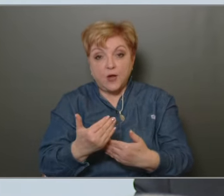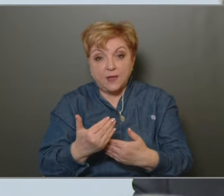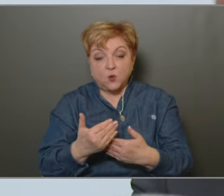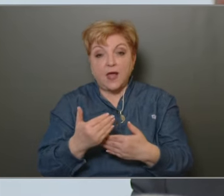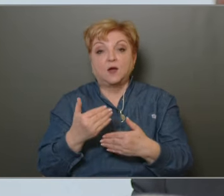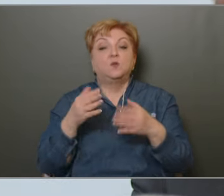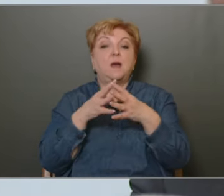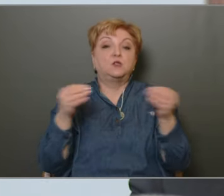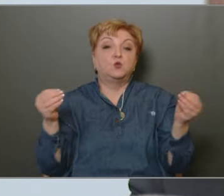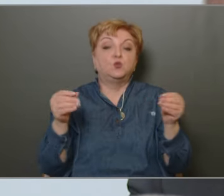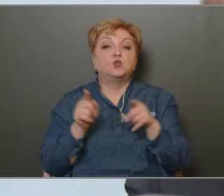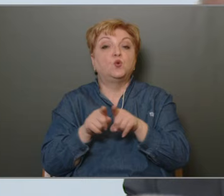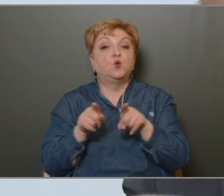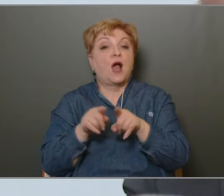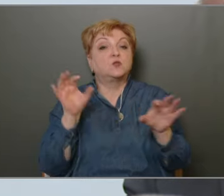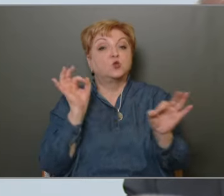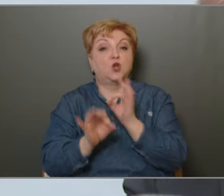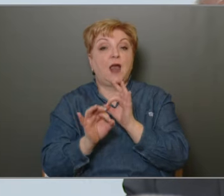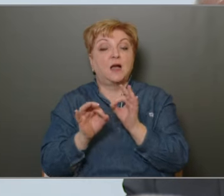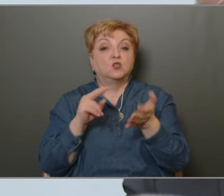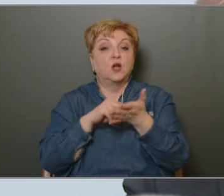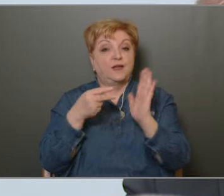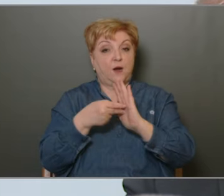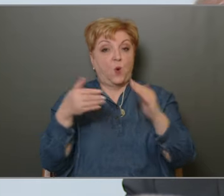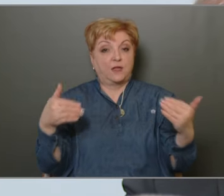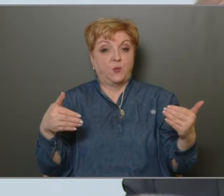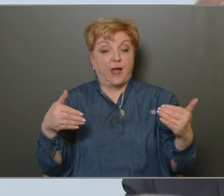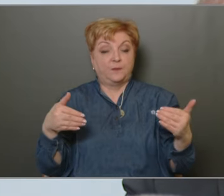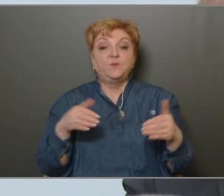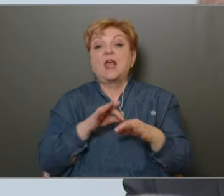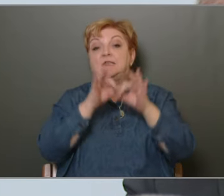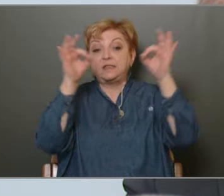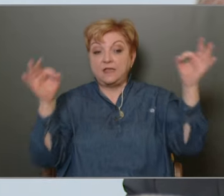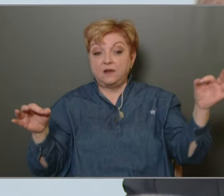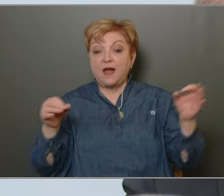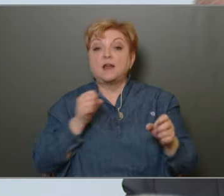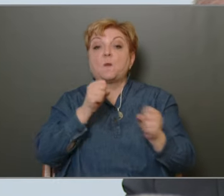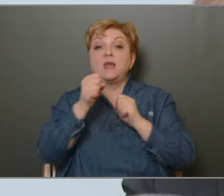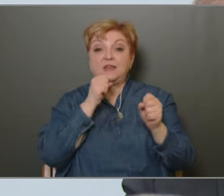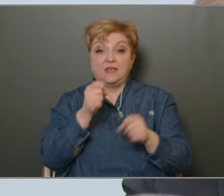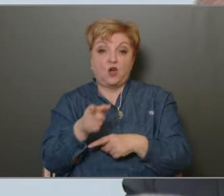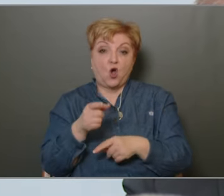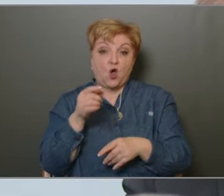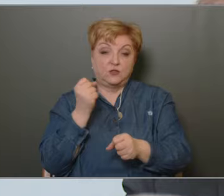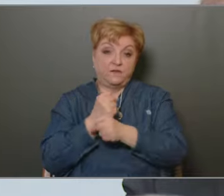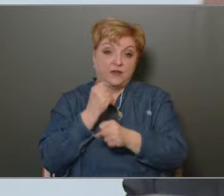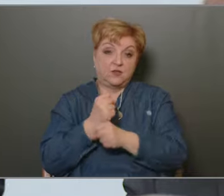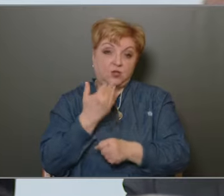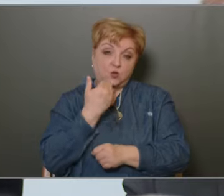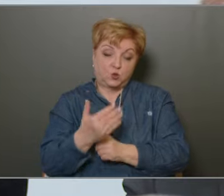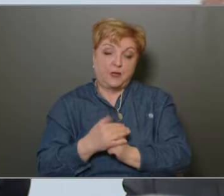mértékben megszűnt az unokázós csalások száma a kerületünkben Ez nyilván a média tevékenységének is eredménye, köszönöm szépen